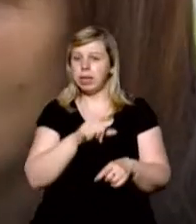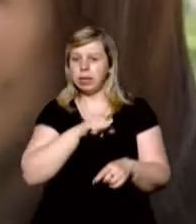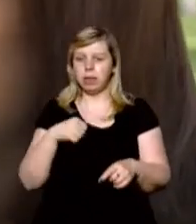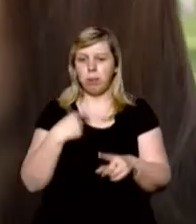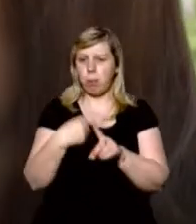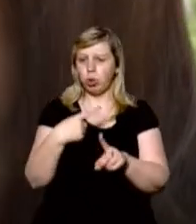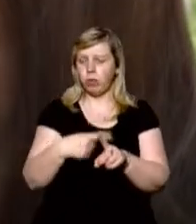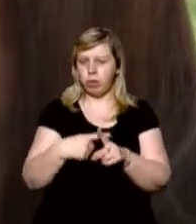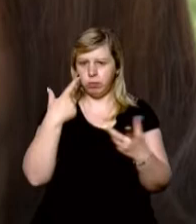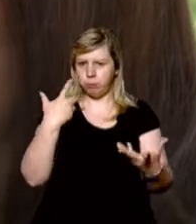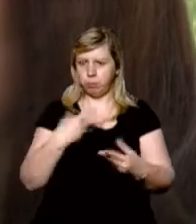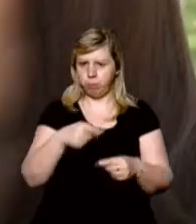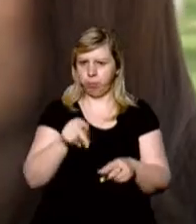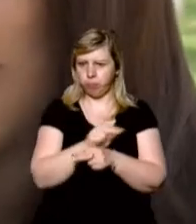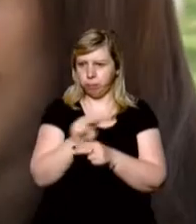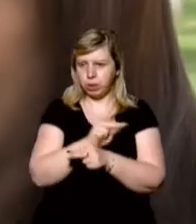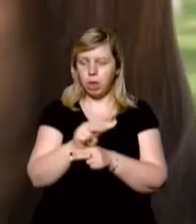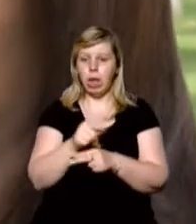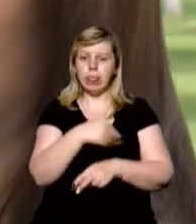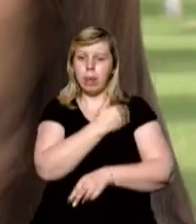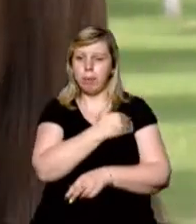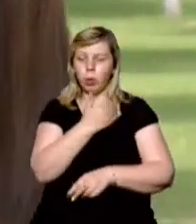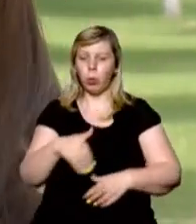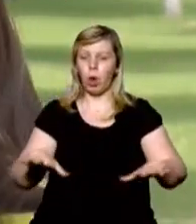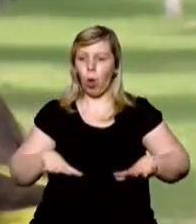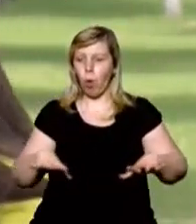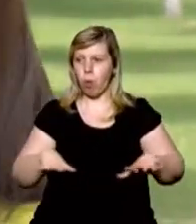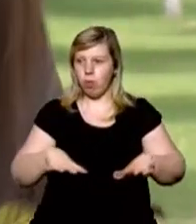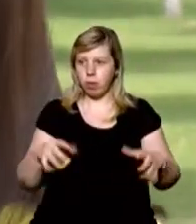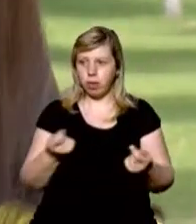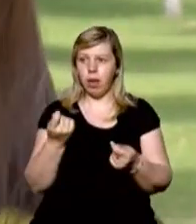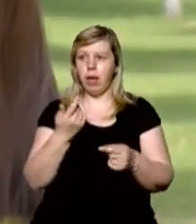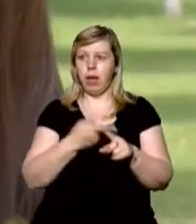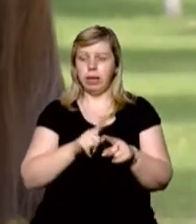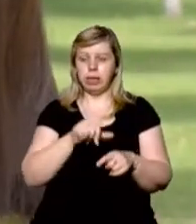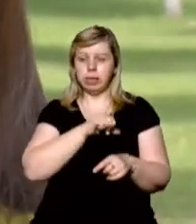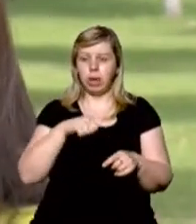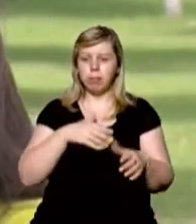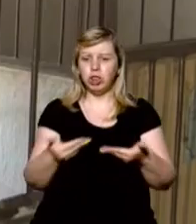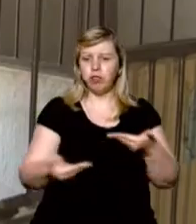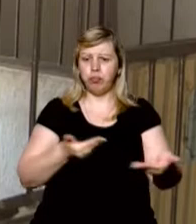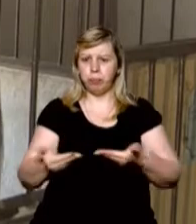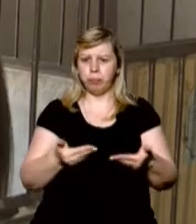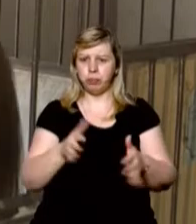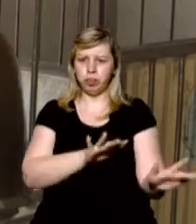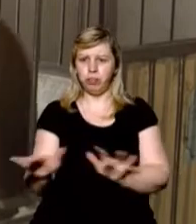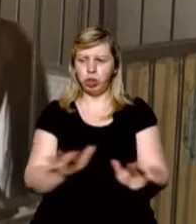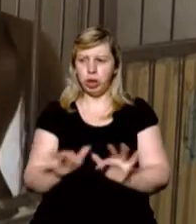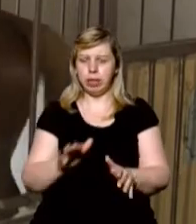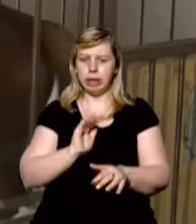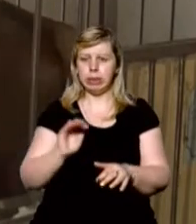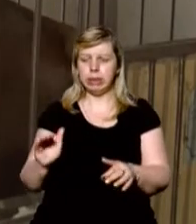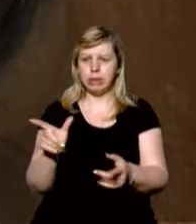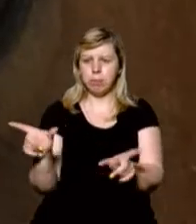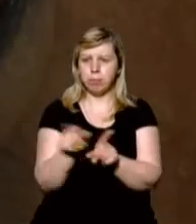позитивних терапій, тому що температура коня, біомеханіка, саме рухи. Дитина починає рухатися